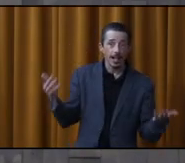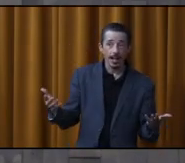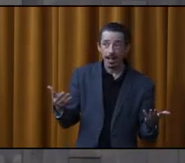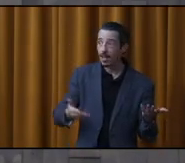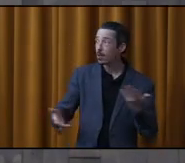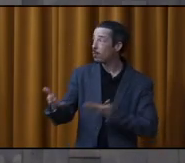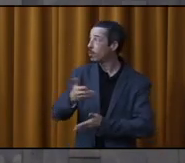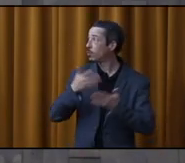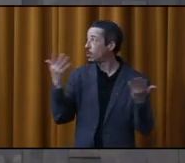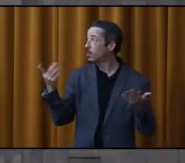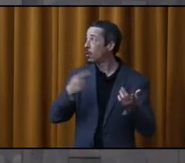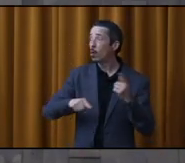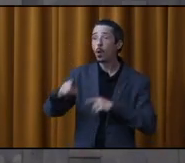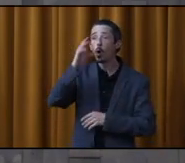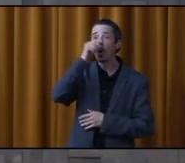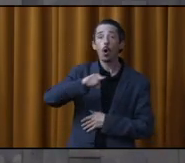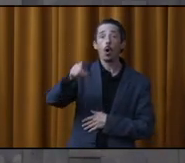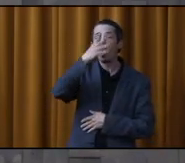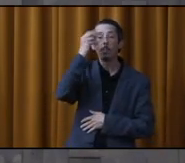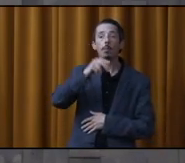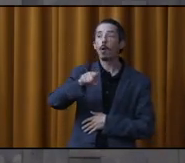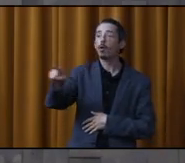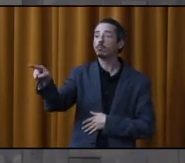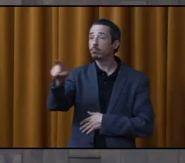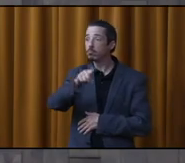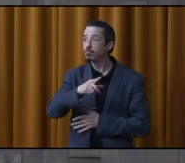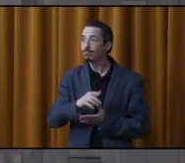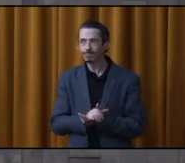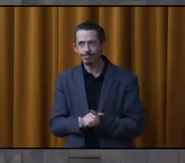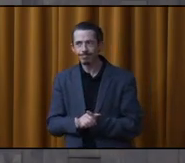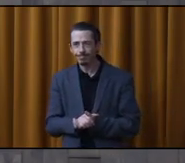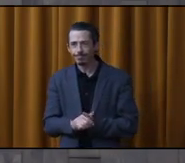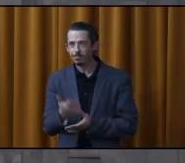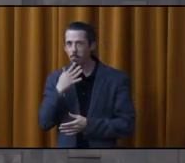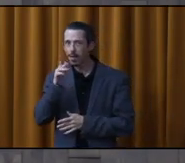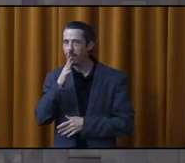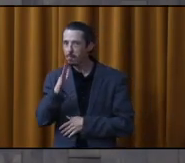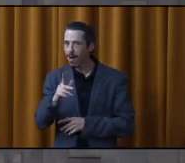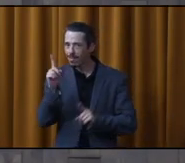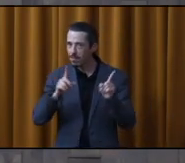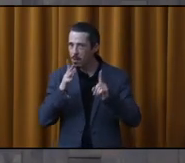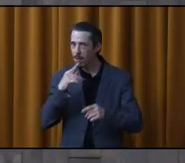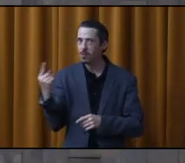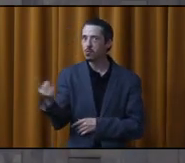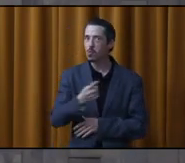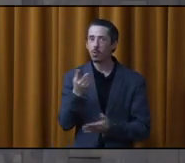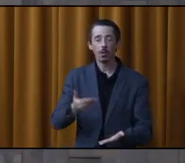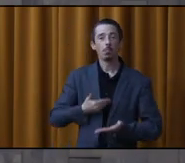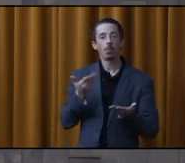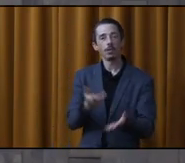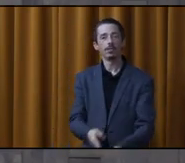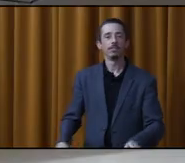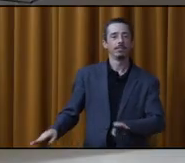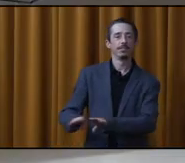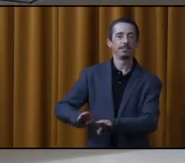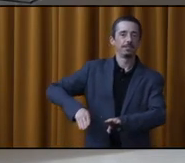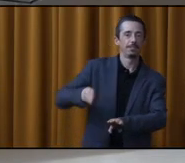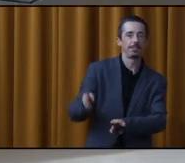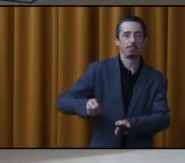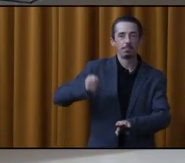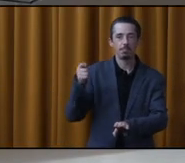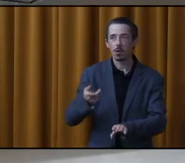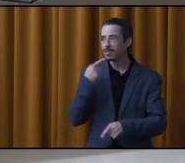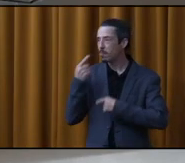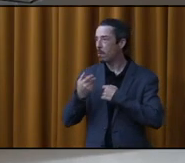façon, je veux juste que certains hommes ne l'oublient pas. Alors, bonne fête des mères à toutes les mères et je vais proposer la levée de la séance. Mais sur ces